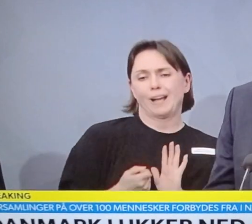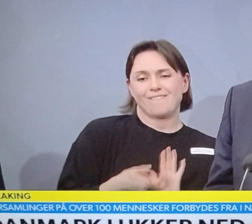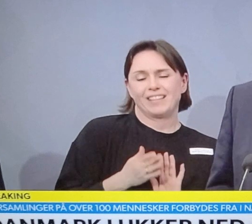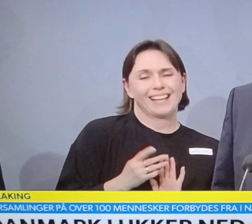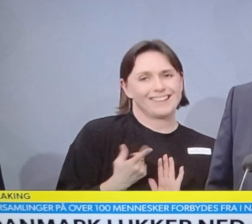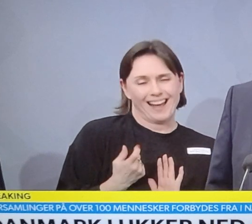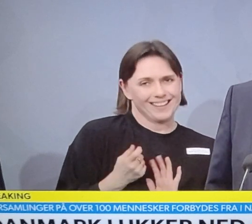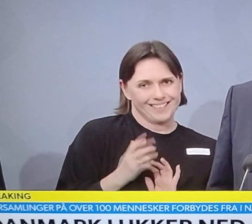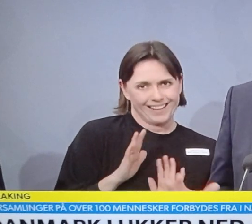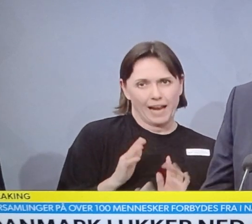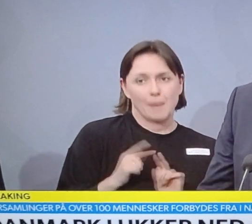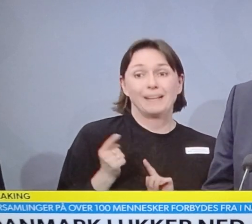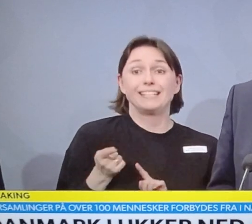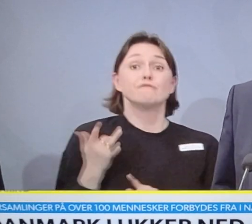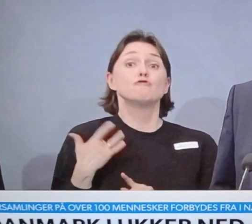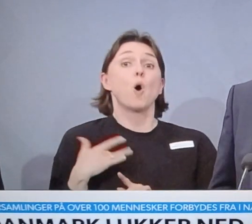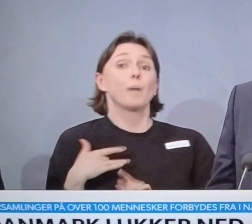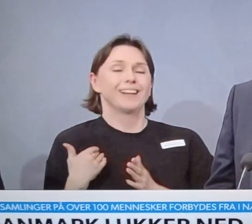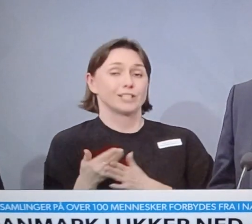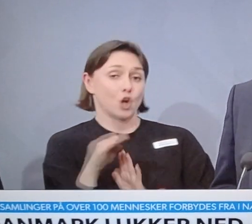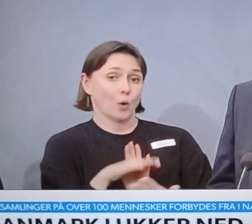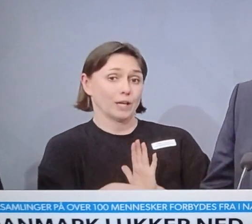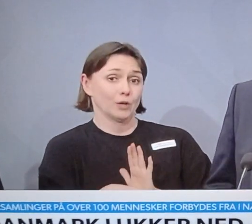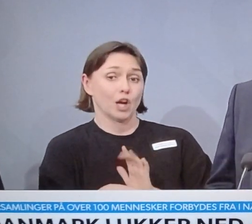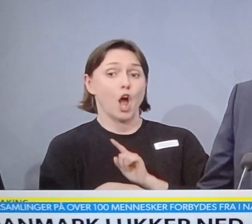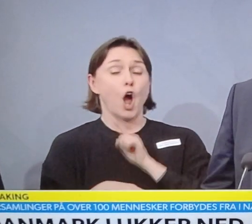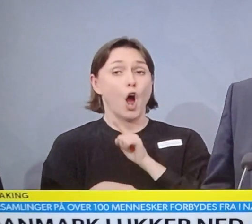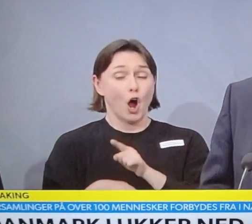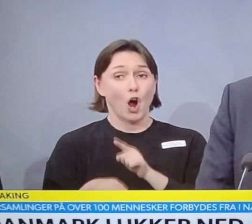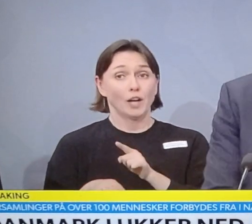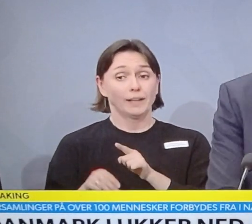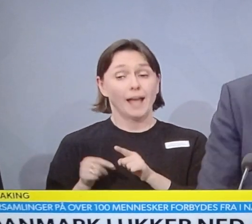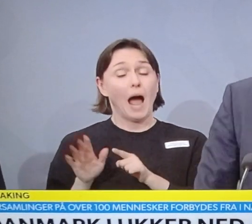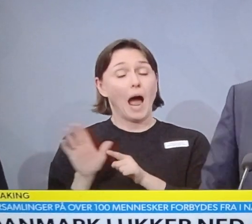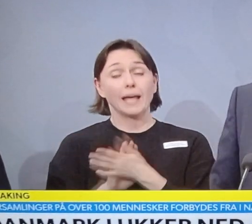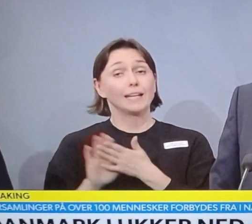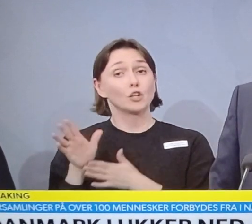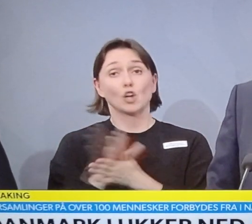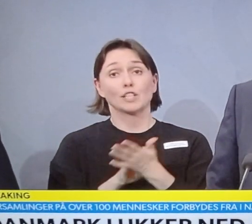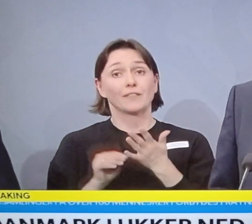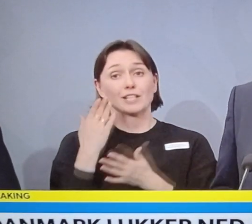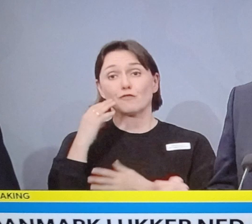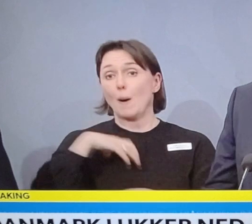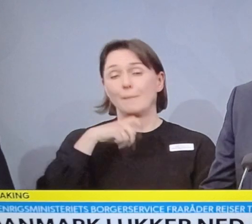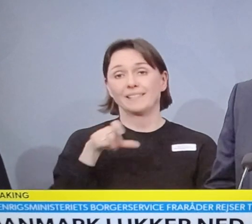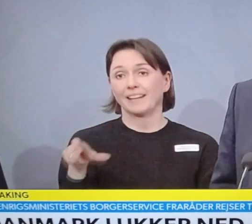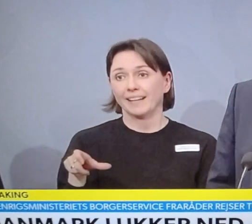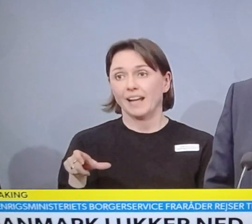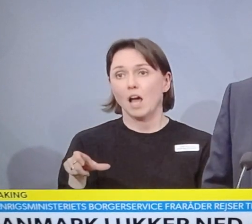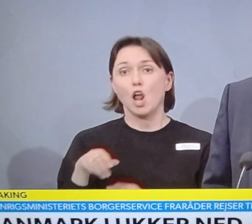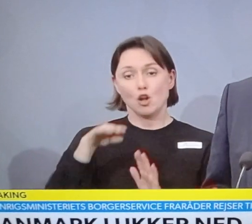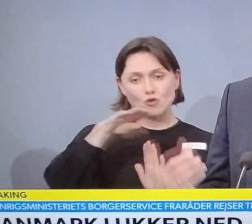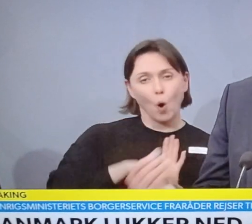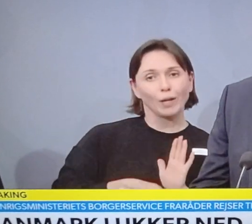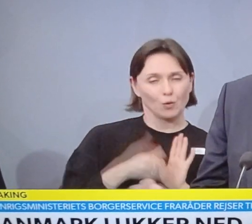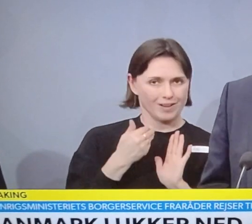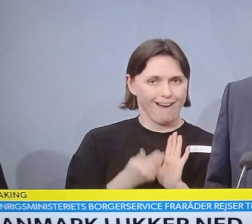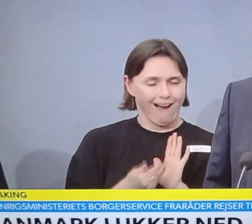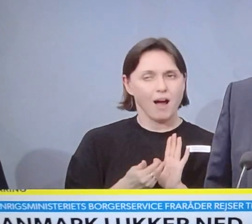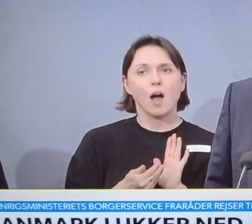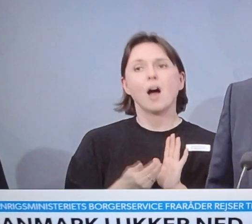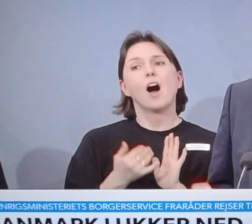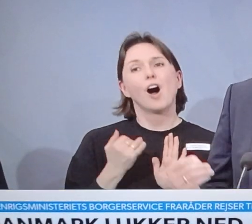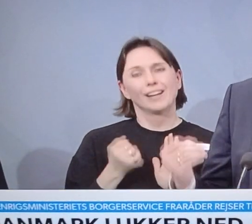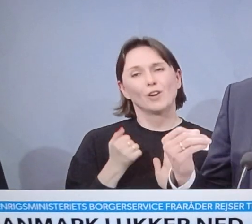forberedelse. Og den melding i sig selv har ikke noget konsekvens for patienterne. Det vil den lovgivning så have. Og der er det jo vigtigt